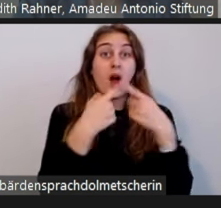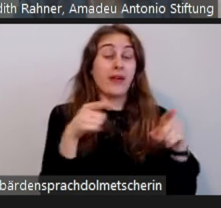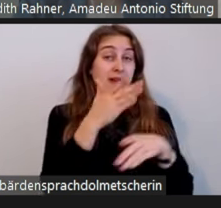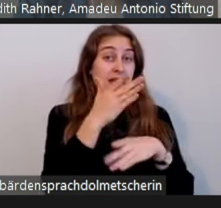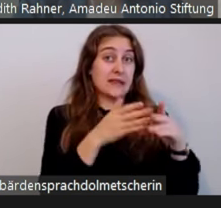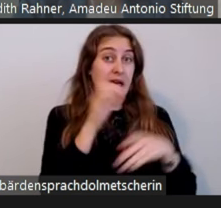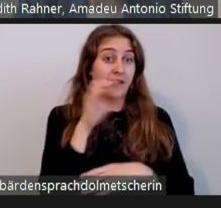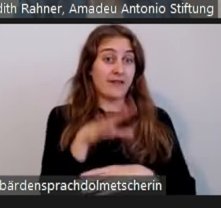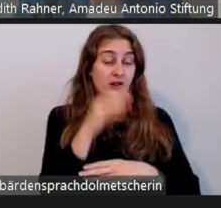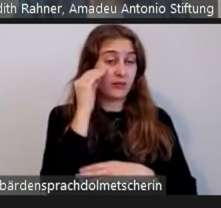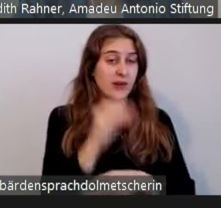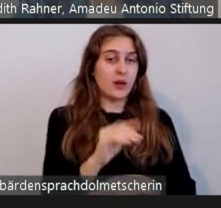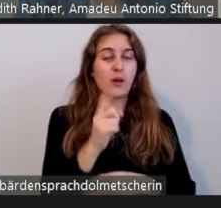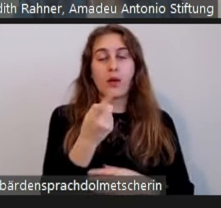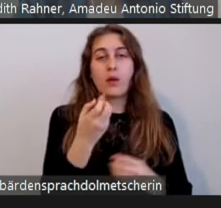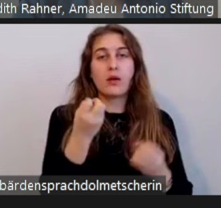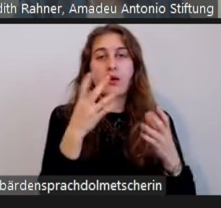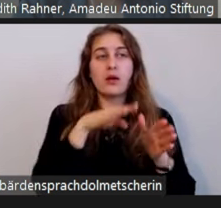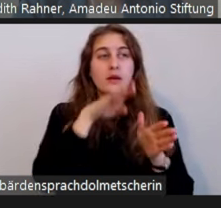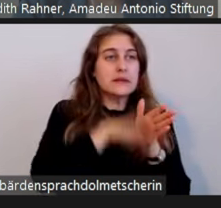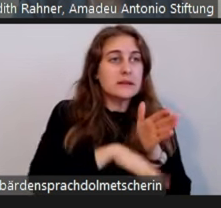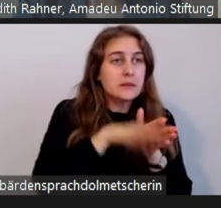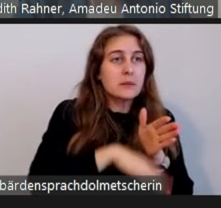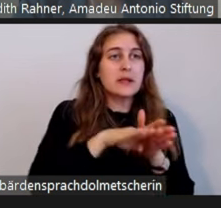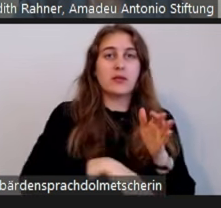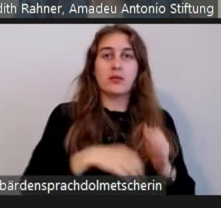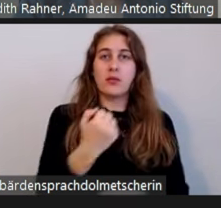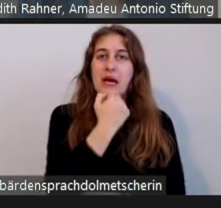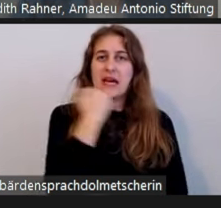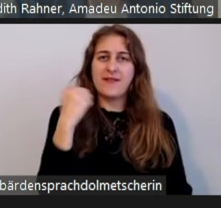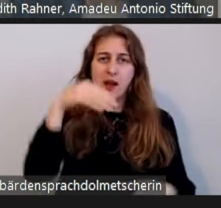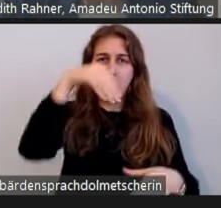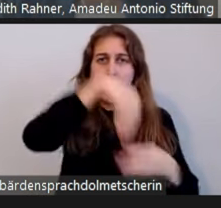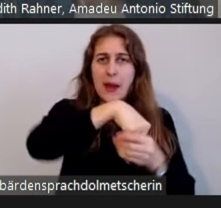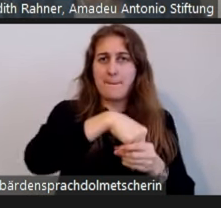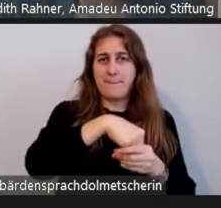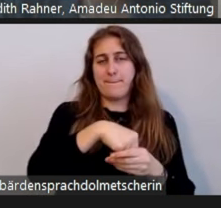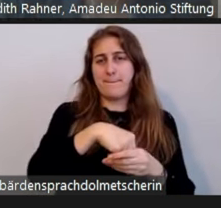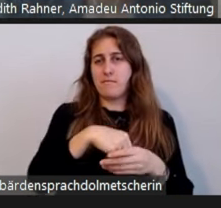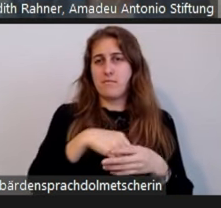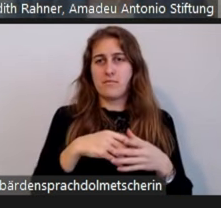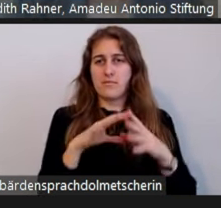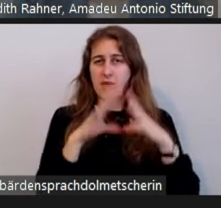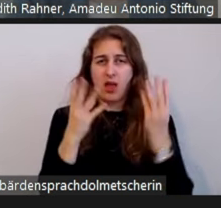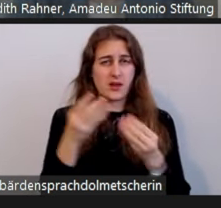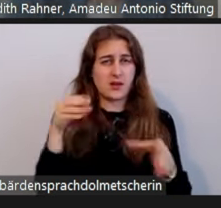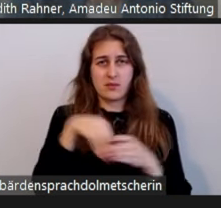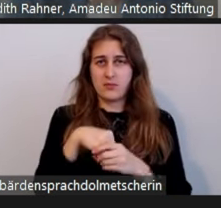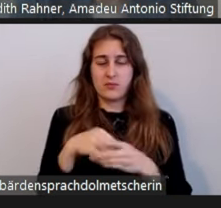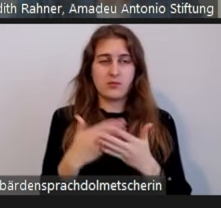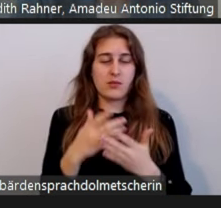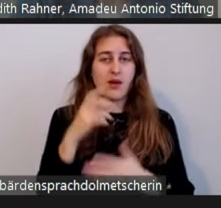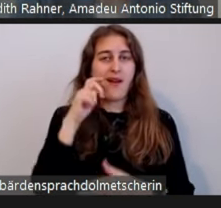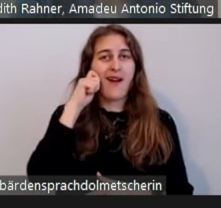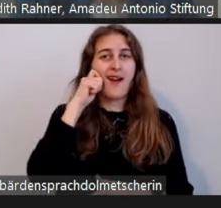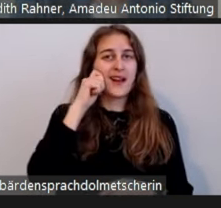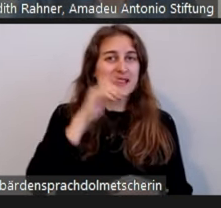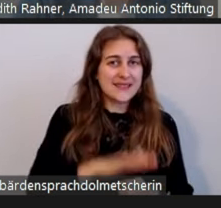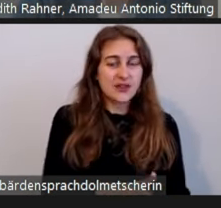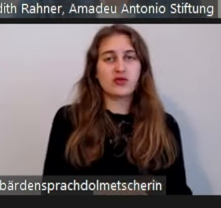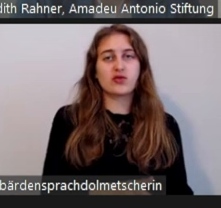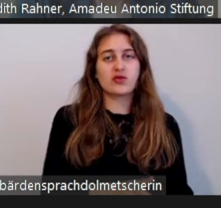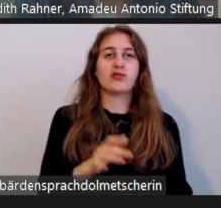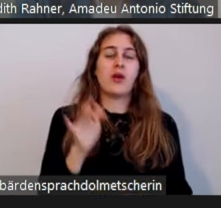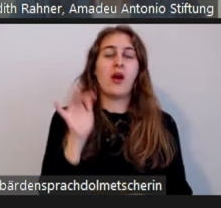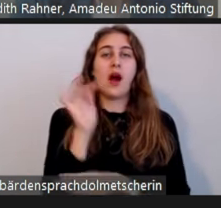diskriminierende und gewaltvolle Inhalte letztendlich wieder. Also da ist auch alles dabei von rassistischen, antisemitischen,